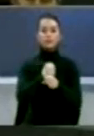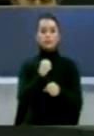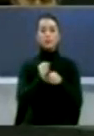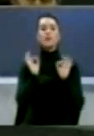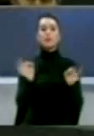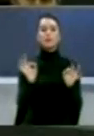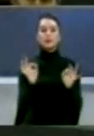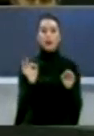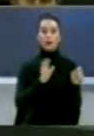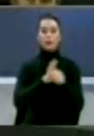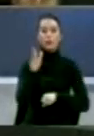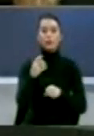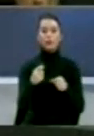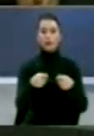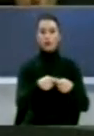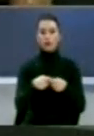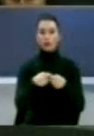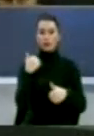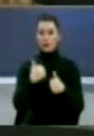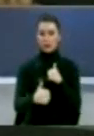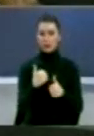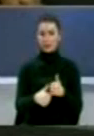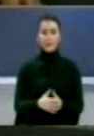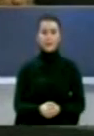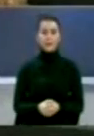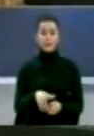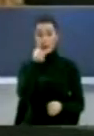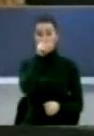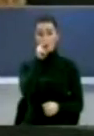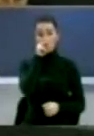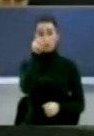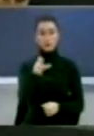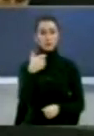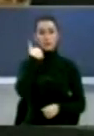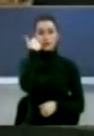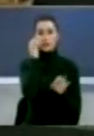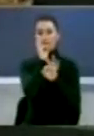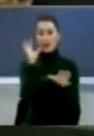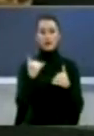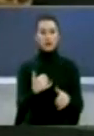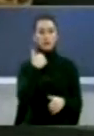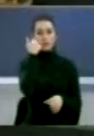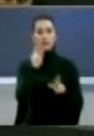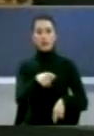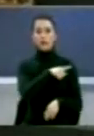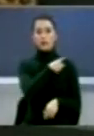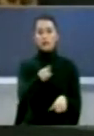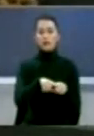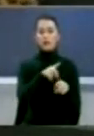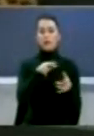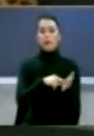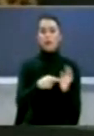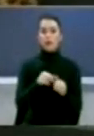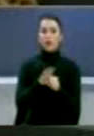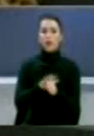specializuar krimin e organizuar Zhjurtari policor nuk do të ndije i turpruar si që është sot nga politika Nuk do të ishte i